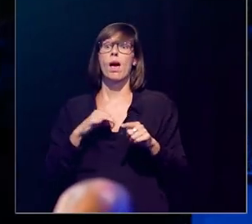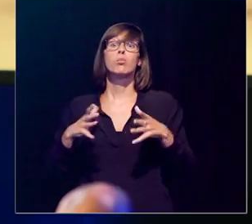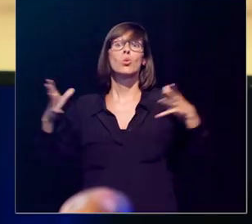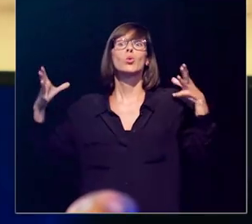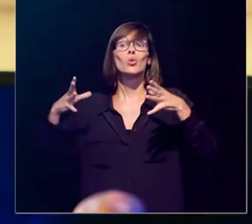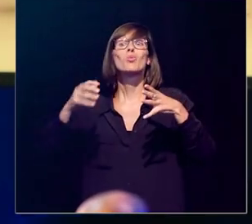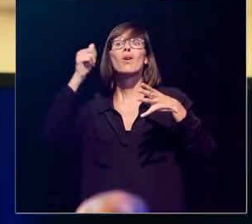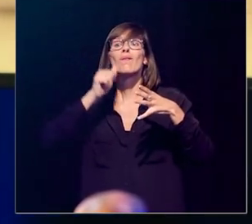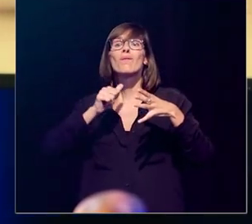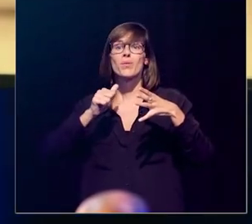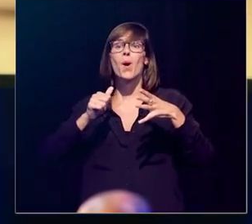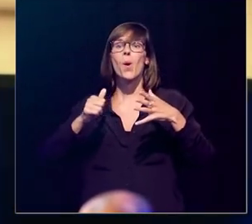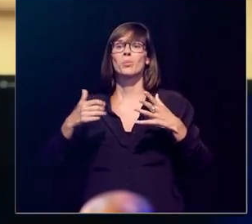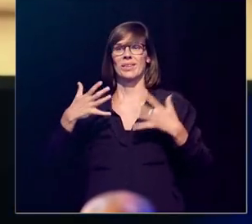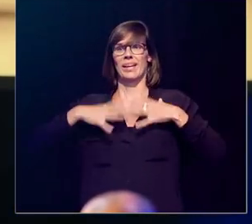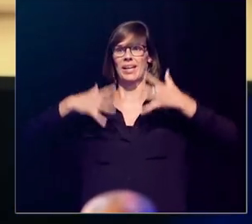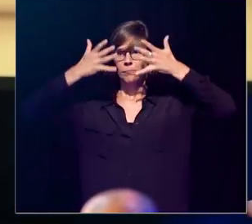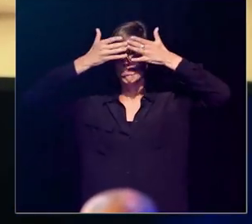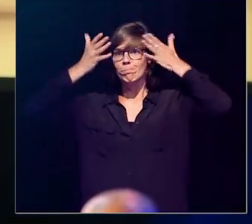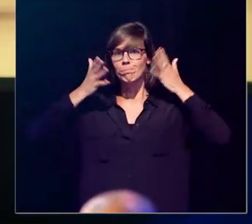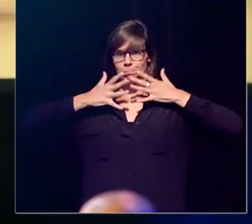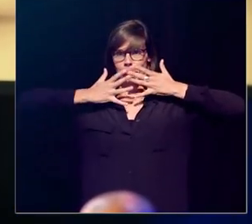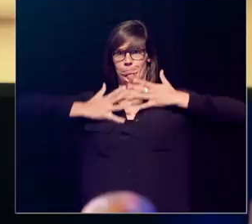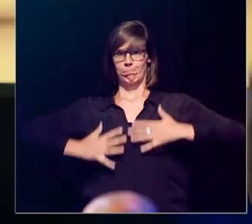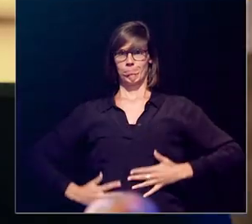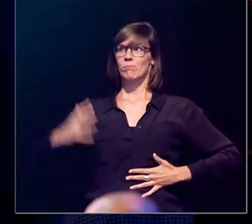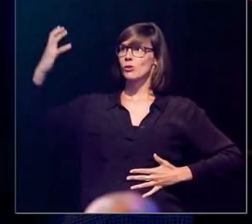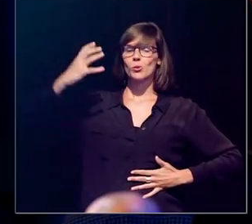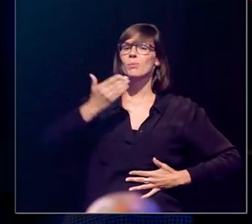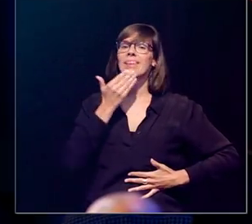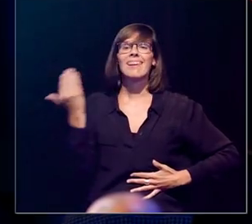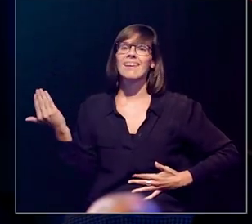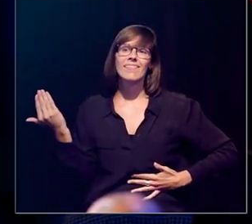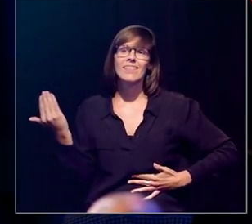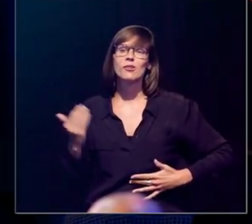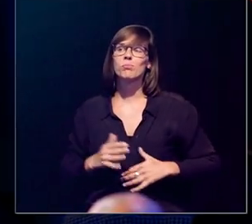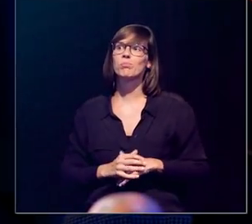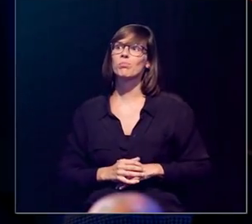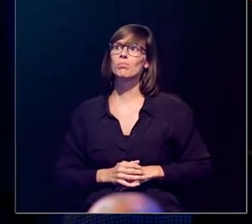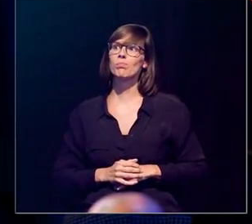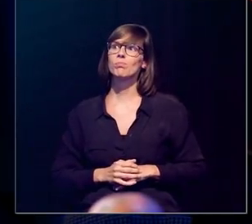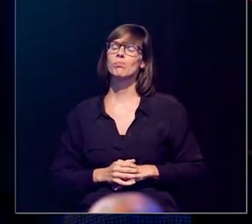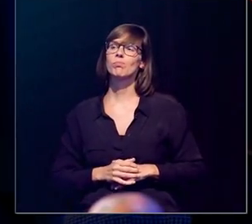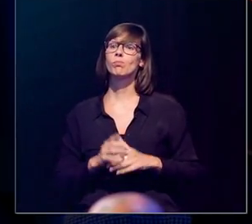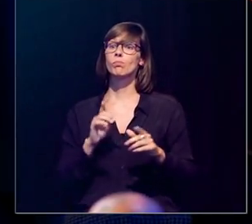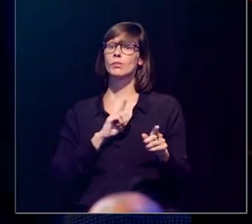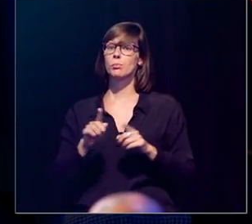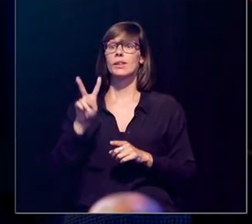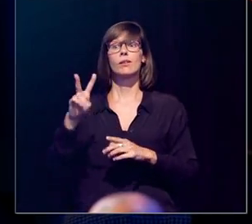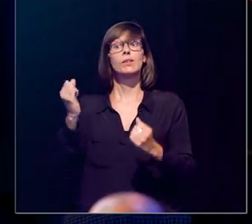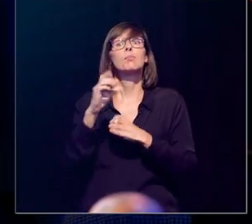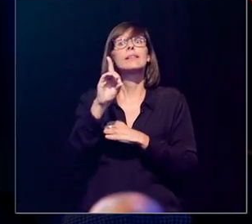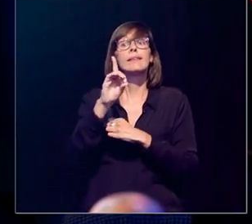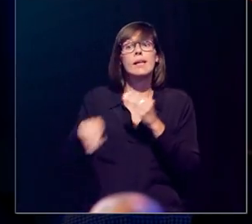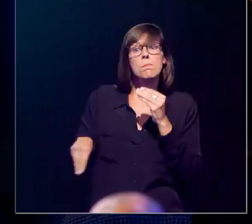zonlicht. Bovendien zijn er grote groepen, onder andere de vrouwen, die gans bedekt zijn en die zich helemaal niet blootstellen